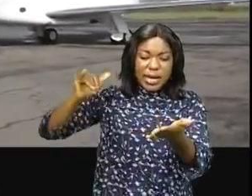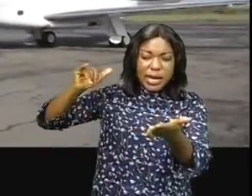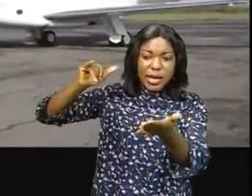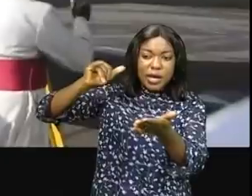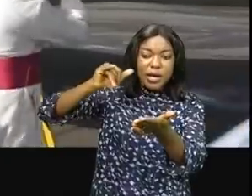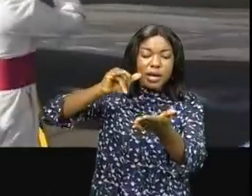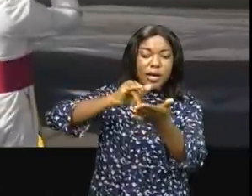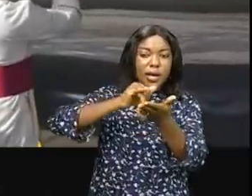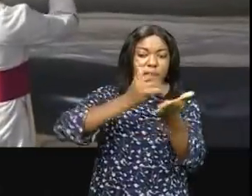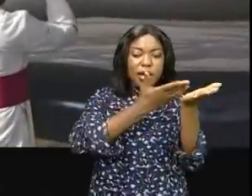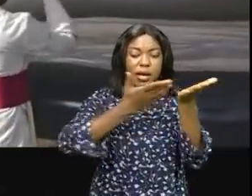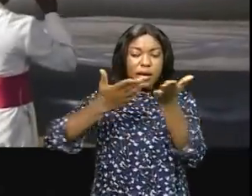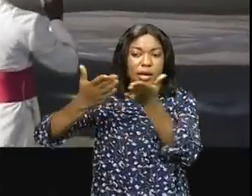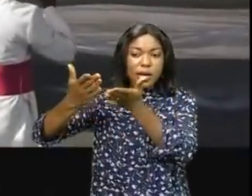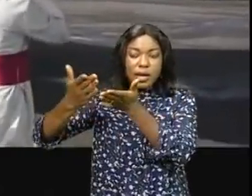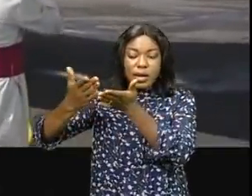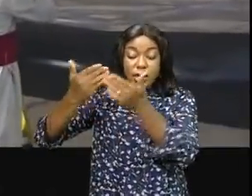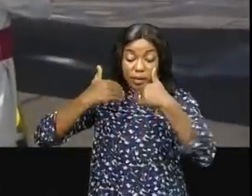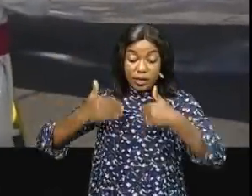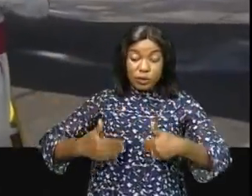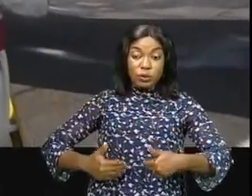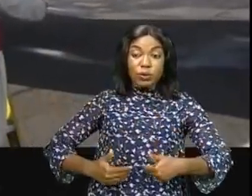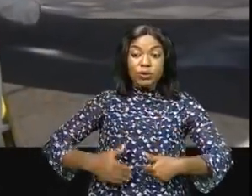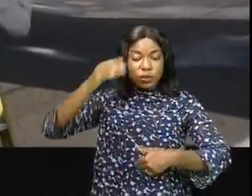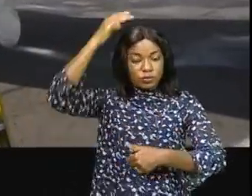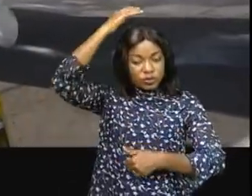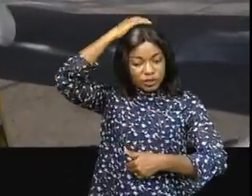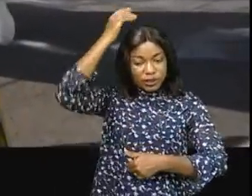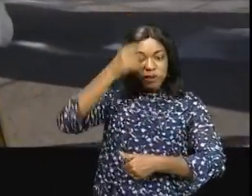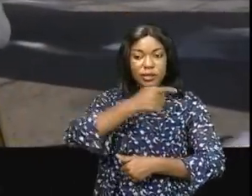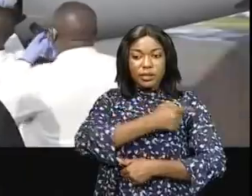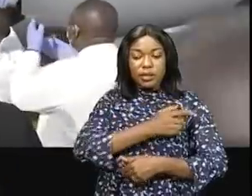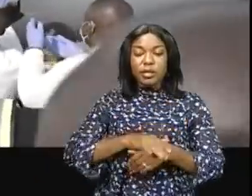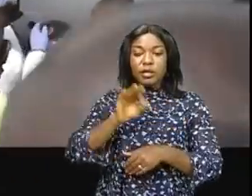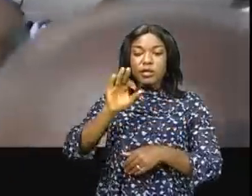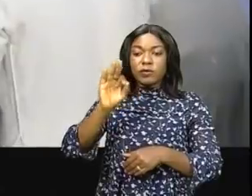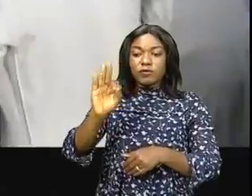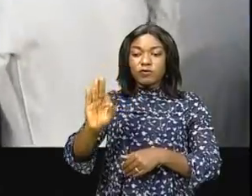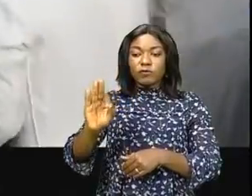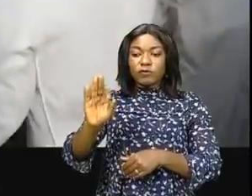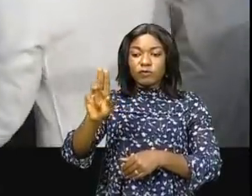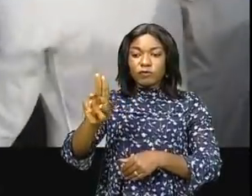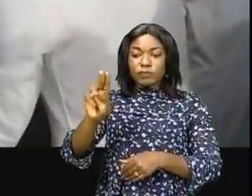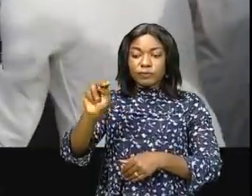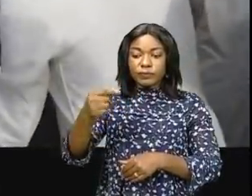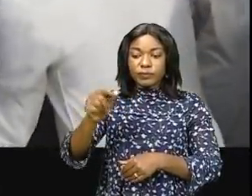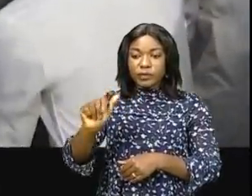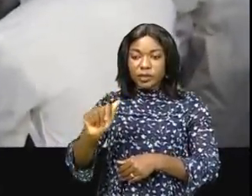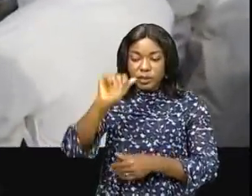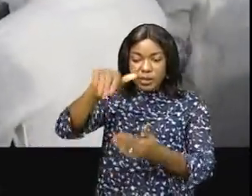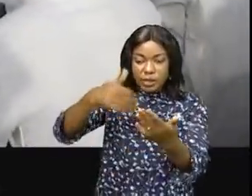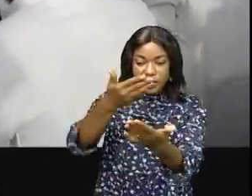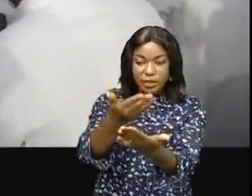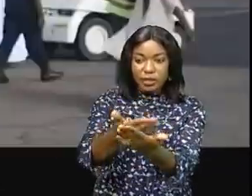transportait Mgr Jean-Pierre Tafungambayo, archevêque métropolitain de Lubumbashi, a atterri à l'aéroport